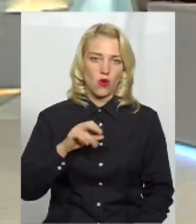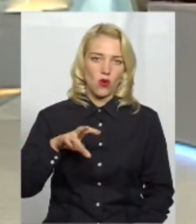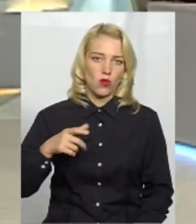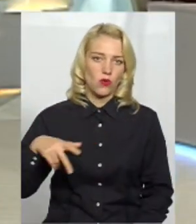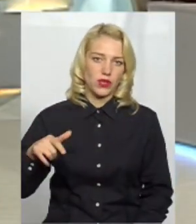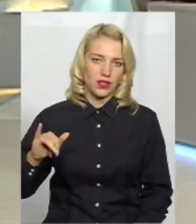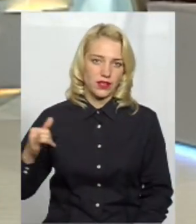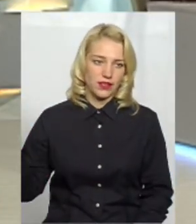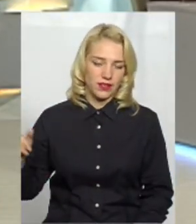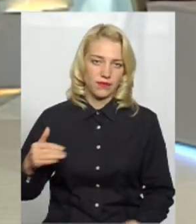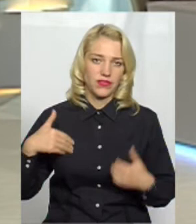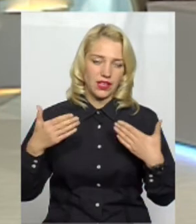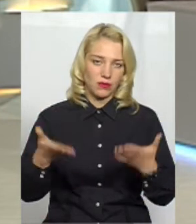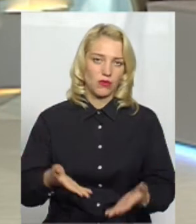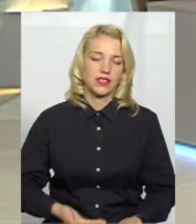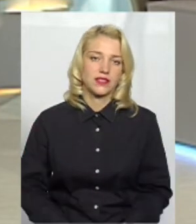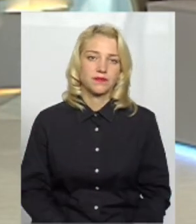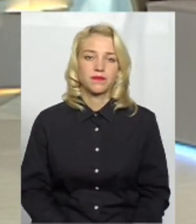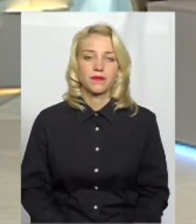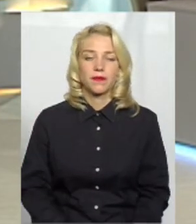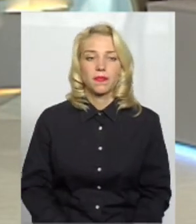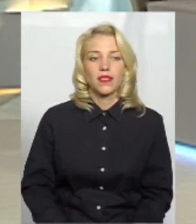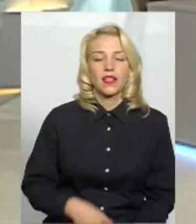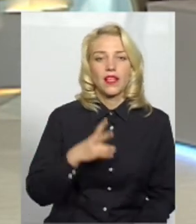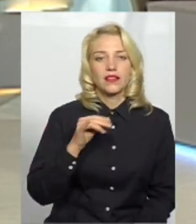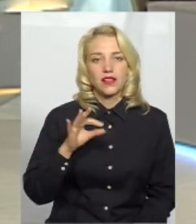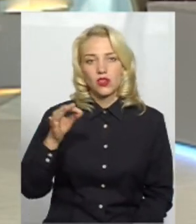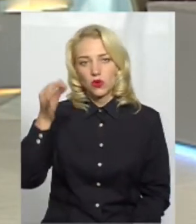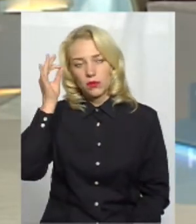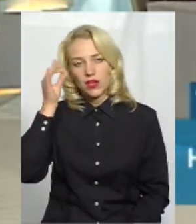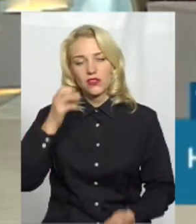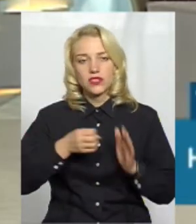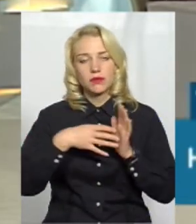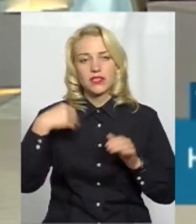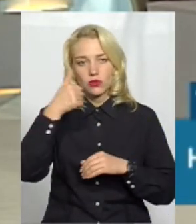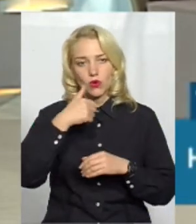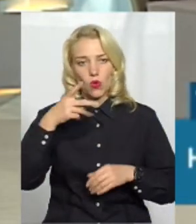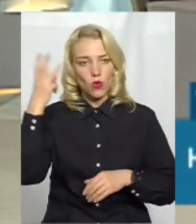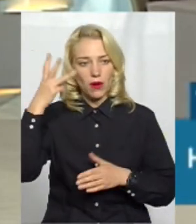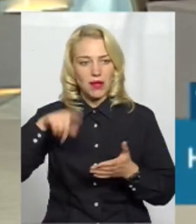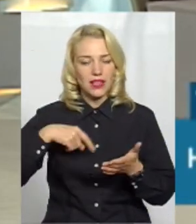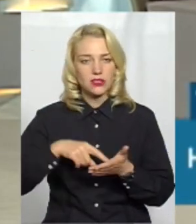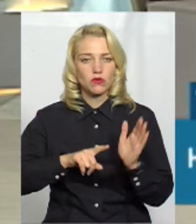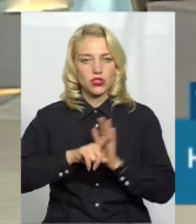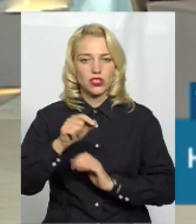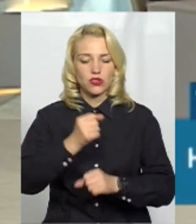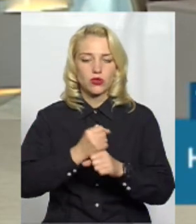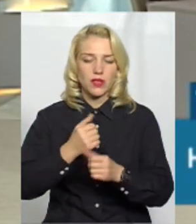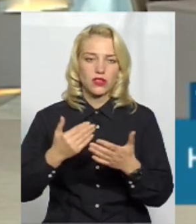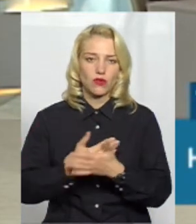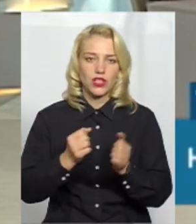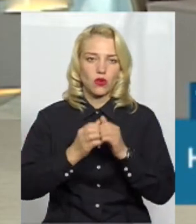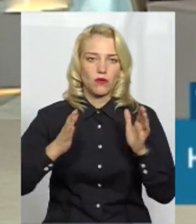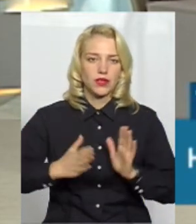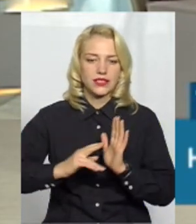Куцка. Вітаю вас. Добрий вечір. Паніно, пригадуються, у 15-му році у Хмельницькому почали розробляти новий